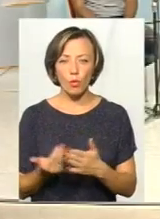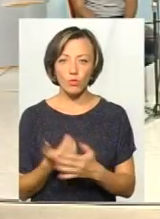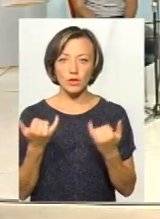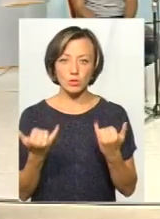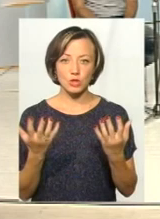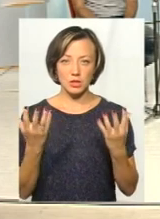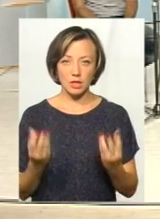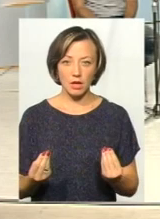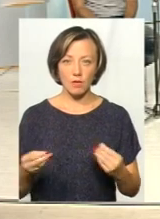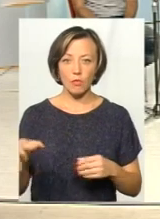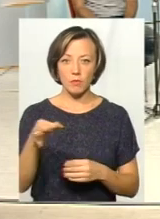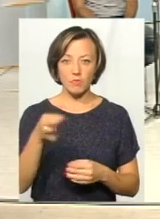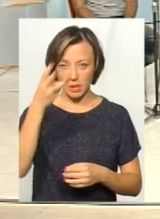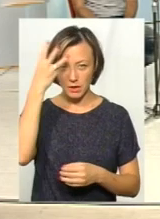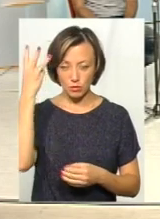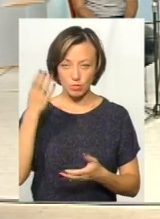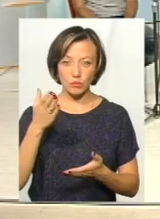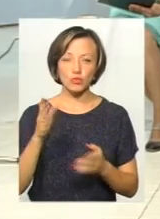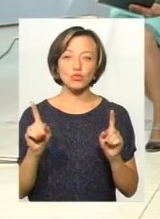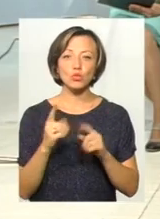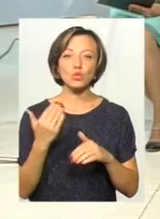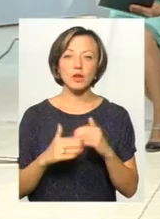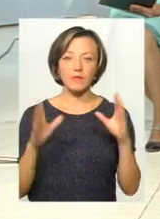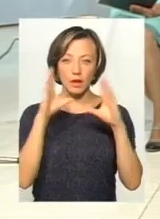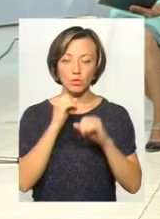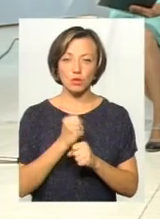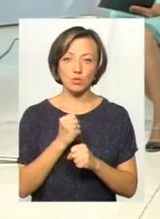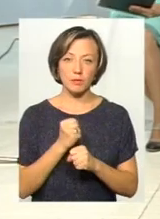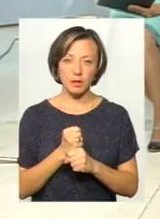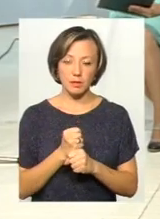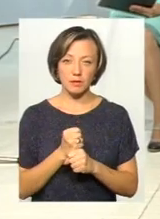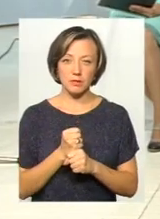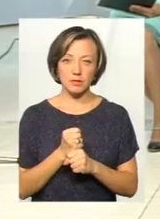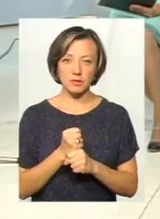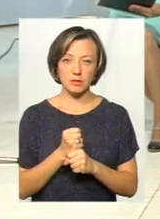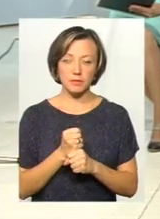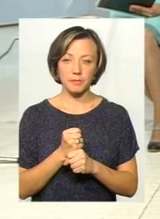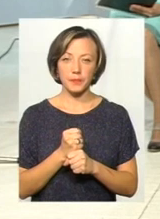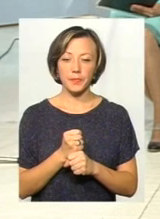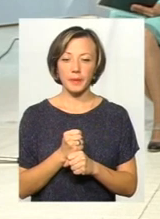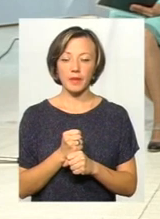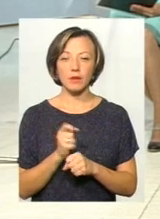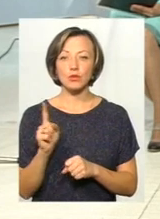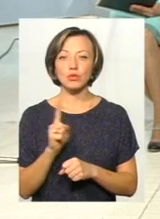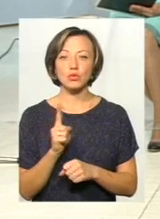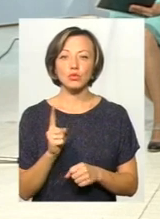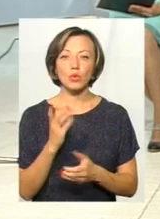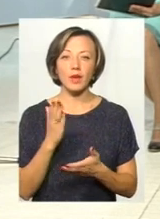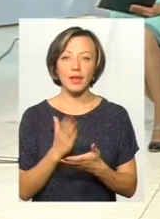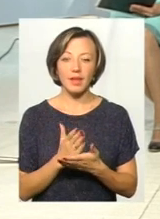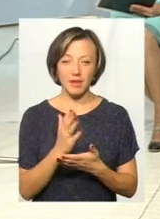На сьогоднішній день в обласному центрі що вже вдалося зробити, скажімо, з тими ресурсами, які має